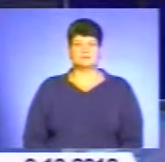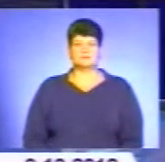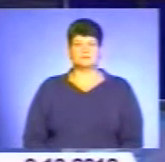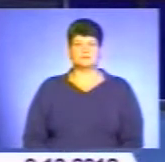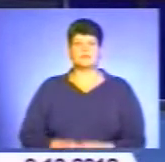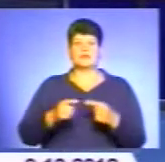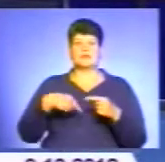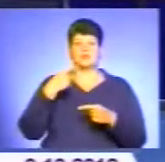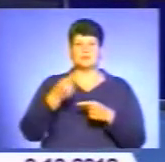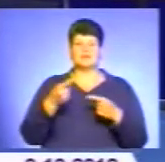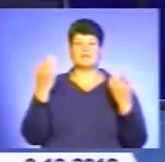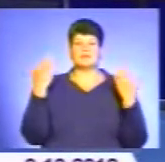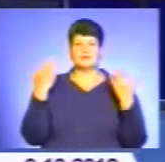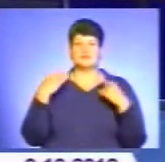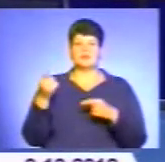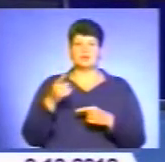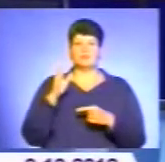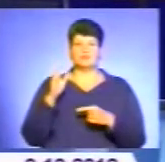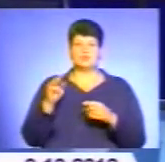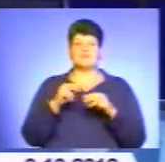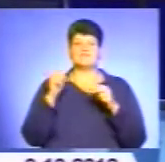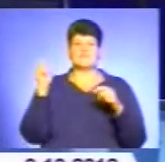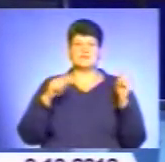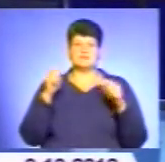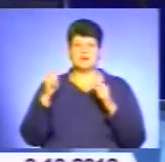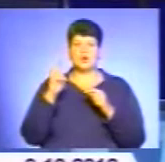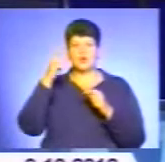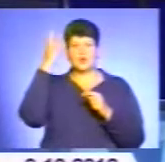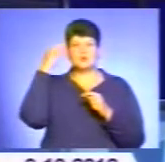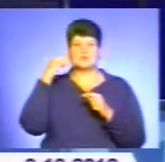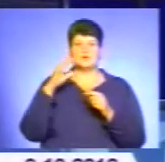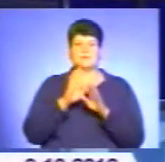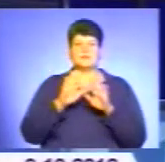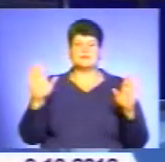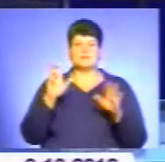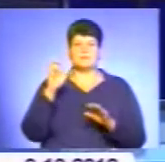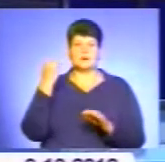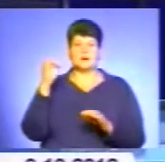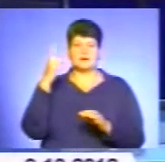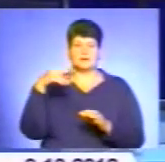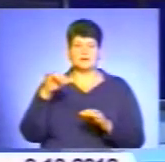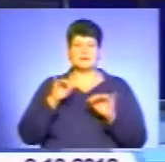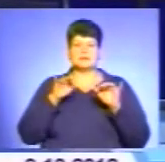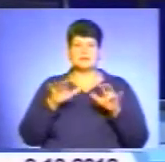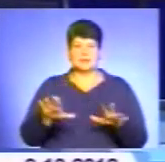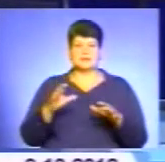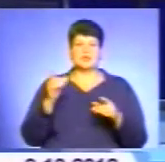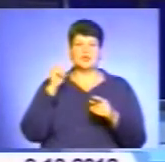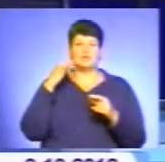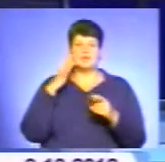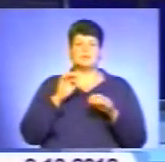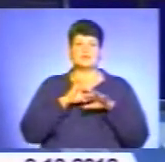Наступними вихідними в Тернополі відбудеться фестиваль козацької пісні «Байда». Захід ювілейний проходить у нашому краї в десяти.